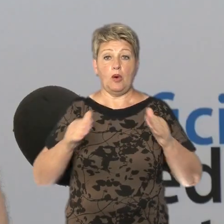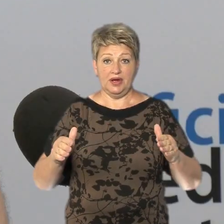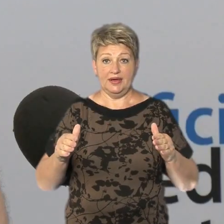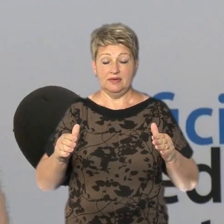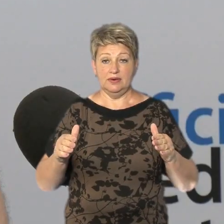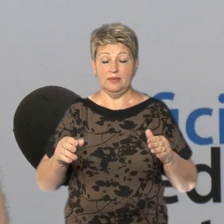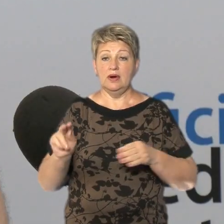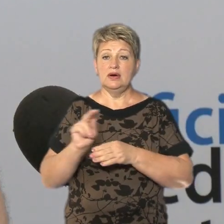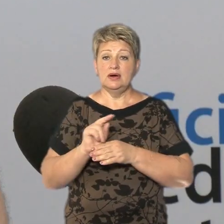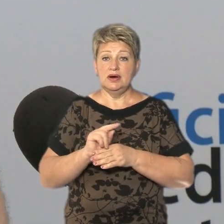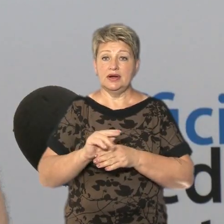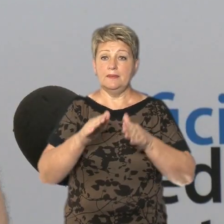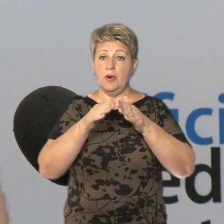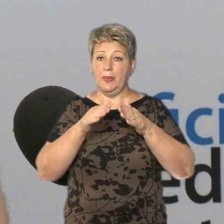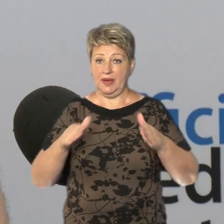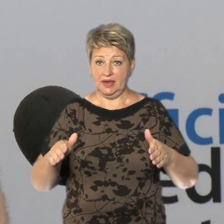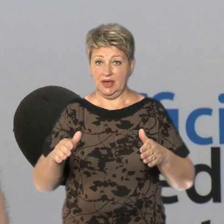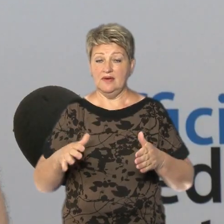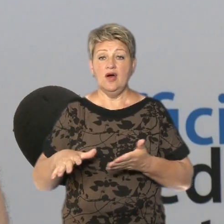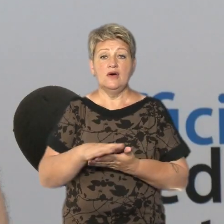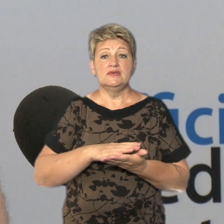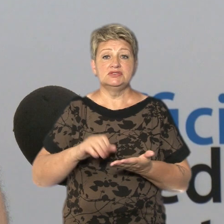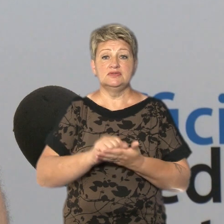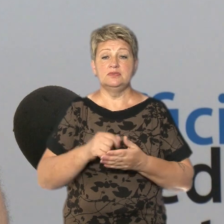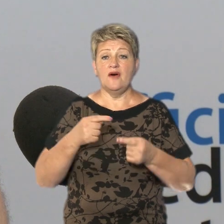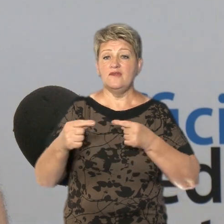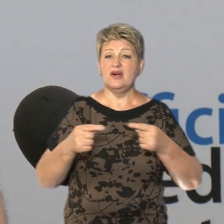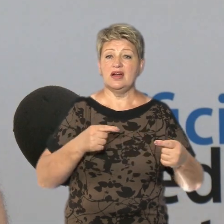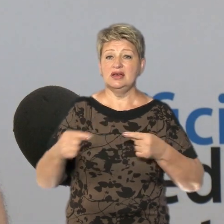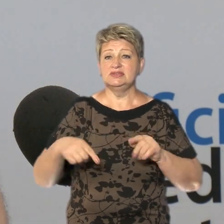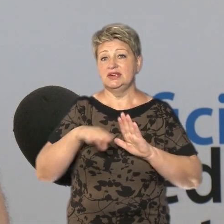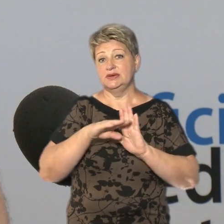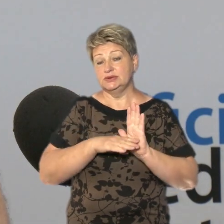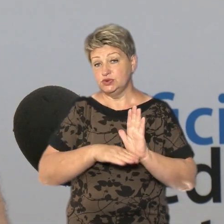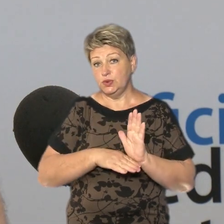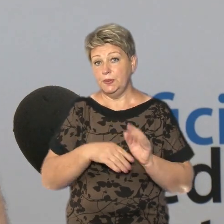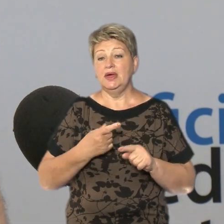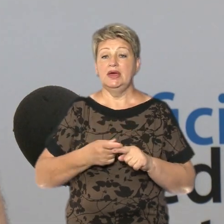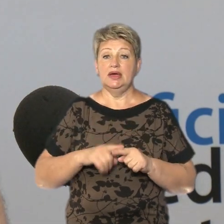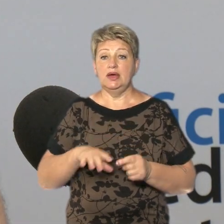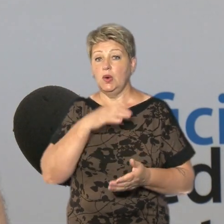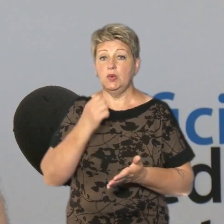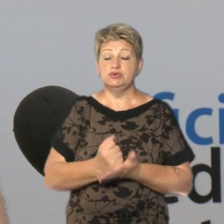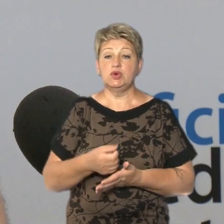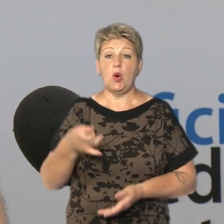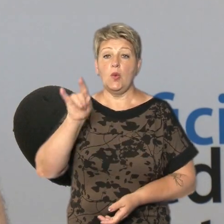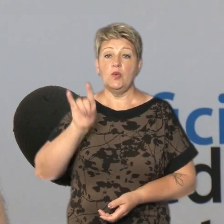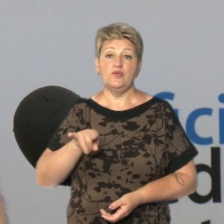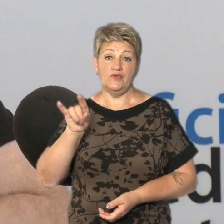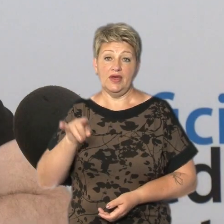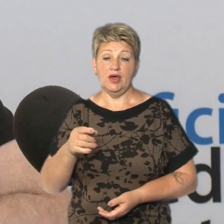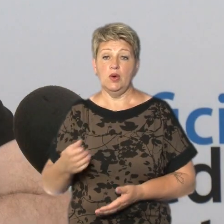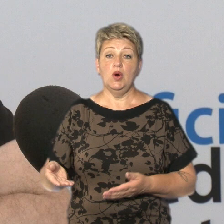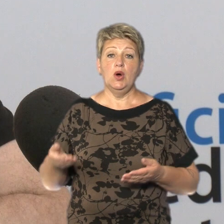ремонт дахів. Вони зруйновані в різній ступені. Це встановлення вікон, встановлення